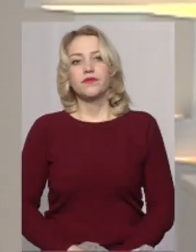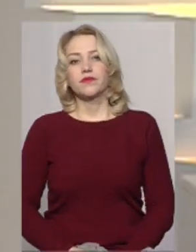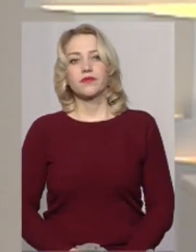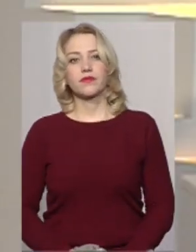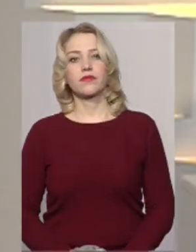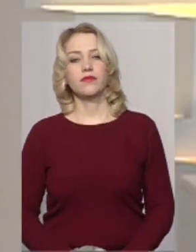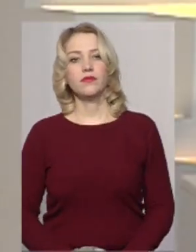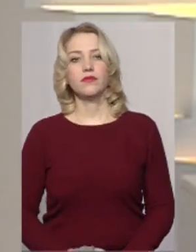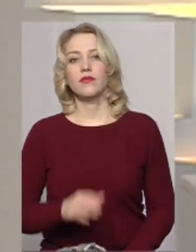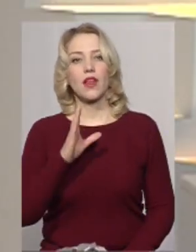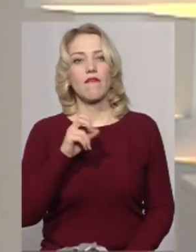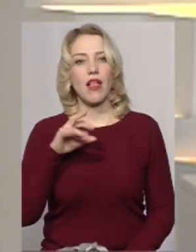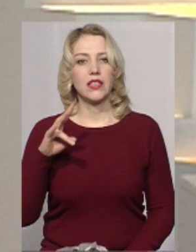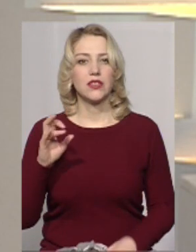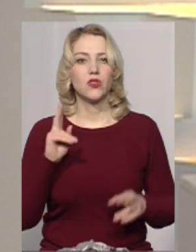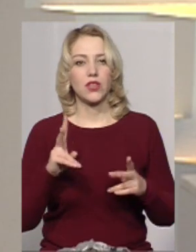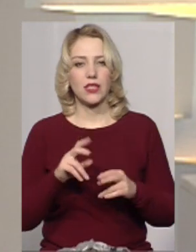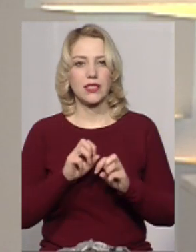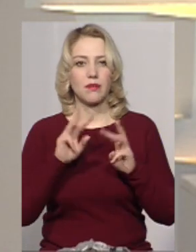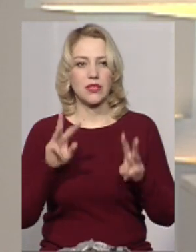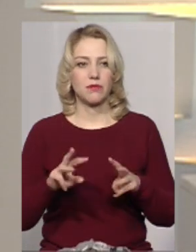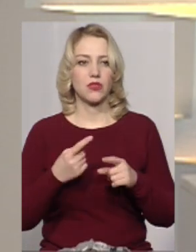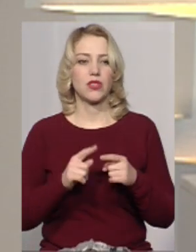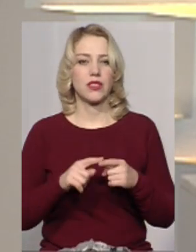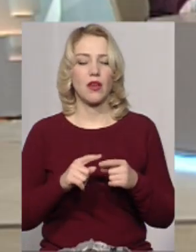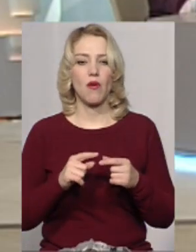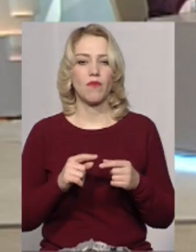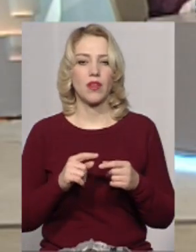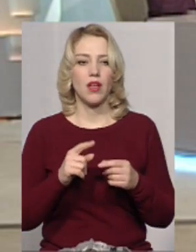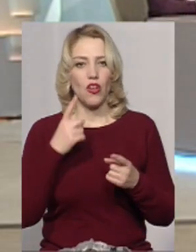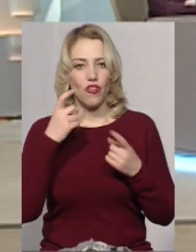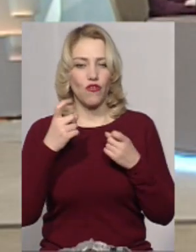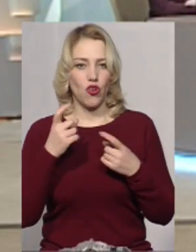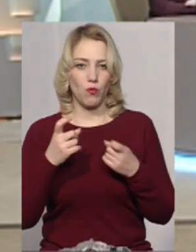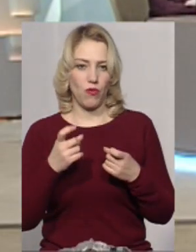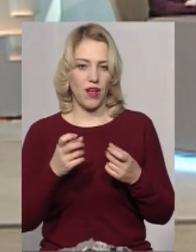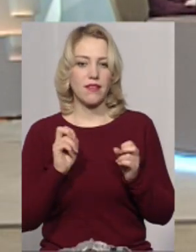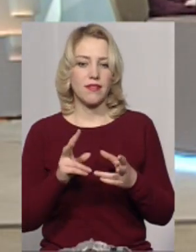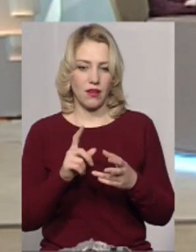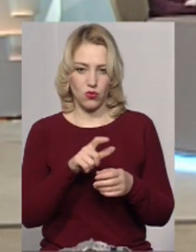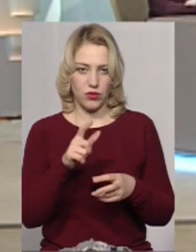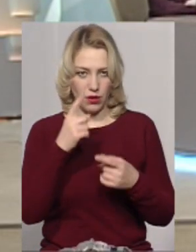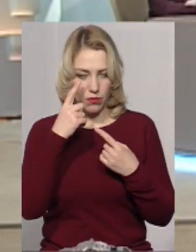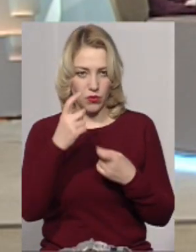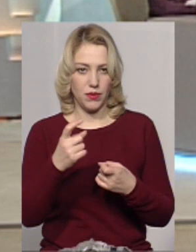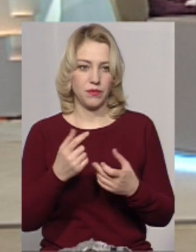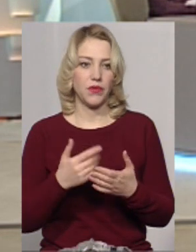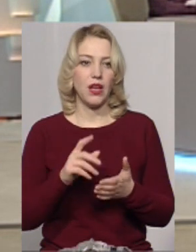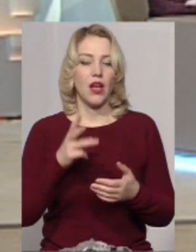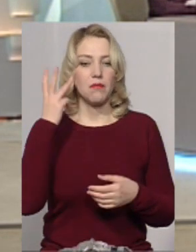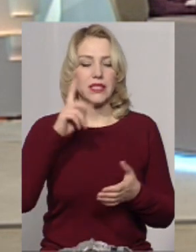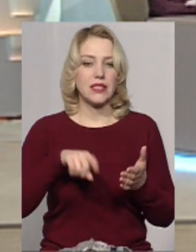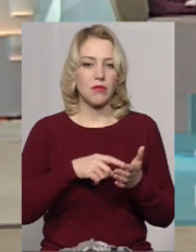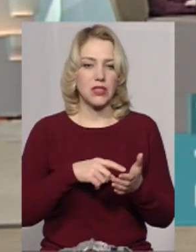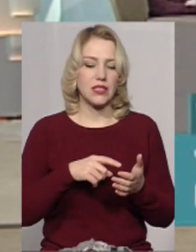Пані Валентину, як має забезпечуватись цей момент інформування про те, що тут відеокамера? На сьогодні Хмельницьке міське